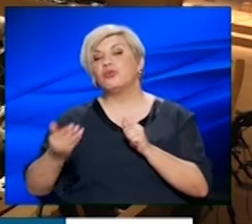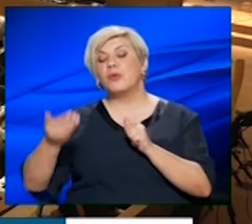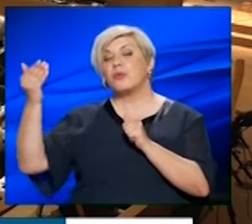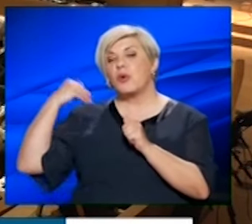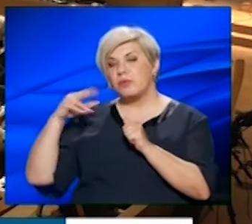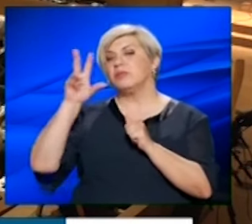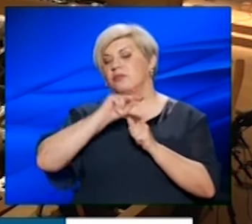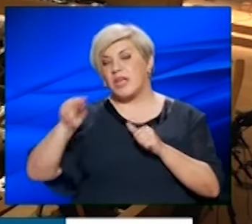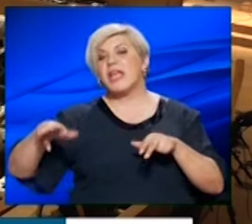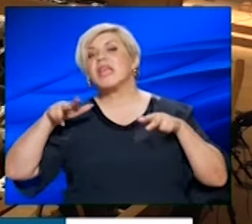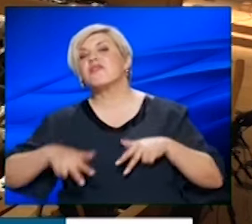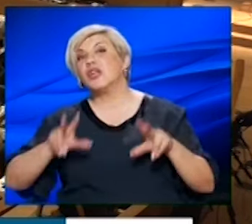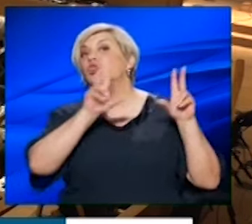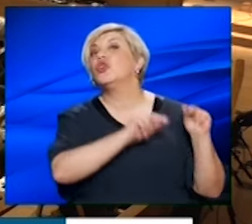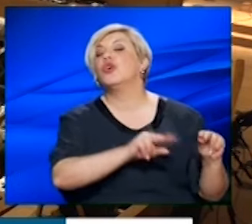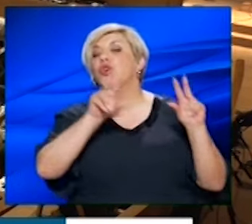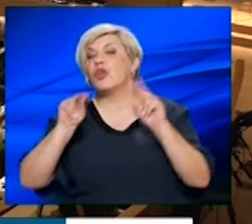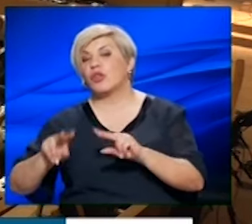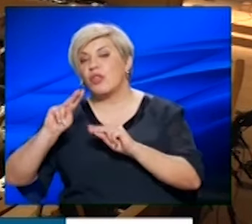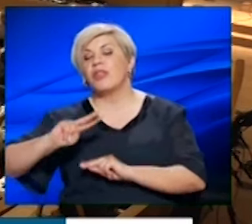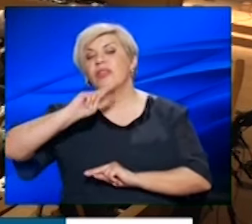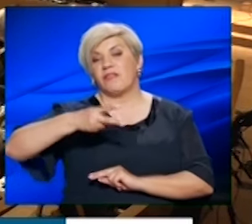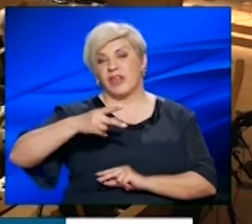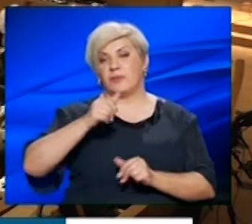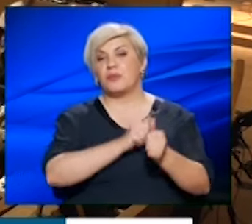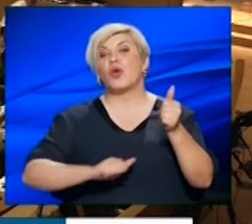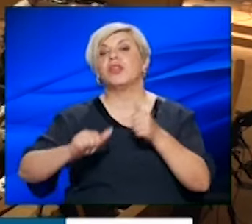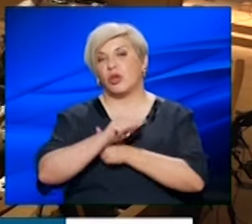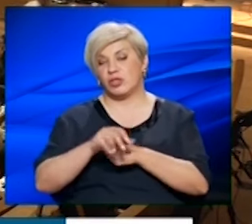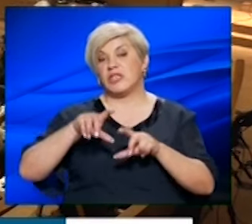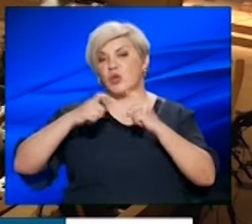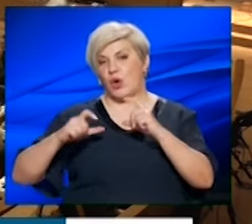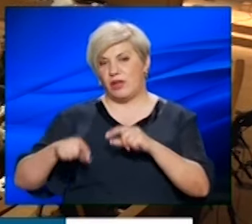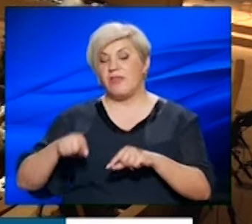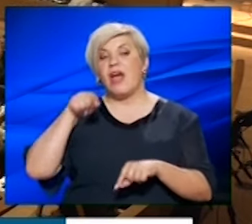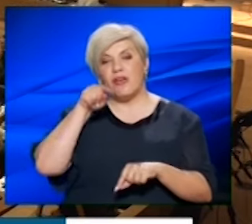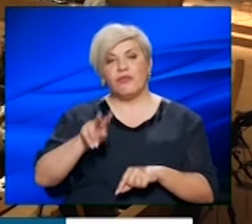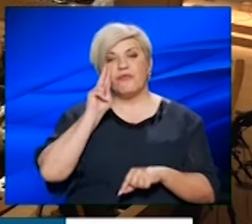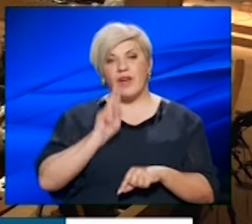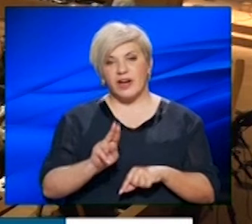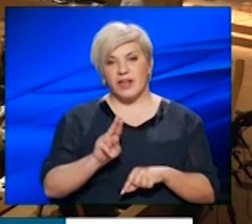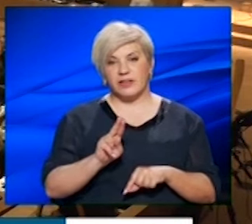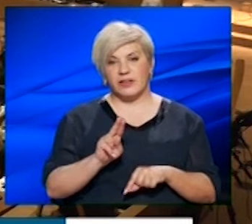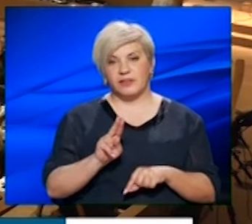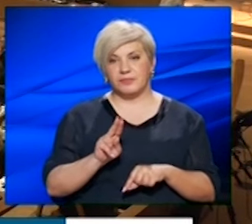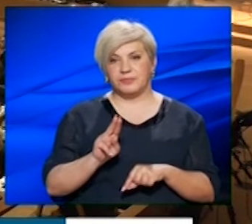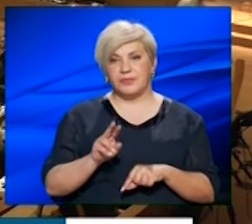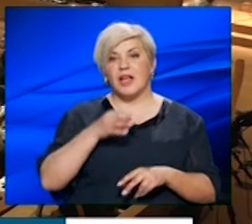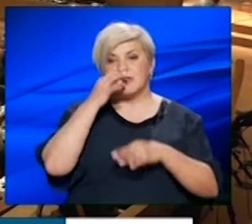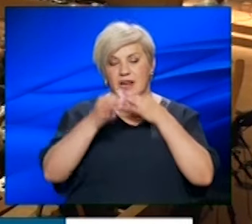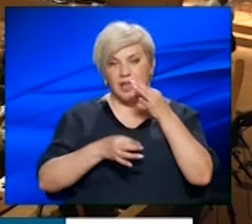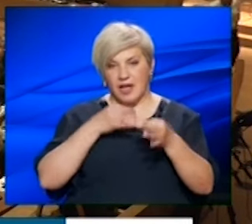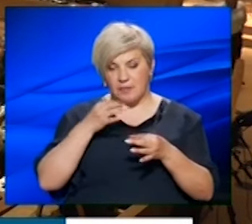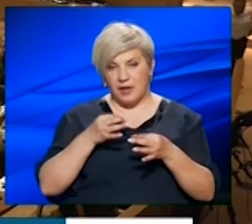προηγούμενες, όπως και η κυβέρνηση. Και αποτελεί δεύτερη προτεραιότητα. Σε αυτό φαίνεται, όσο κι αν λέμε,